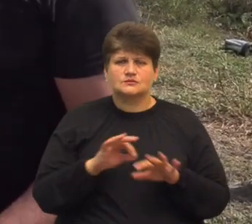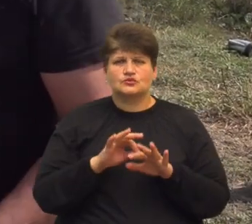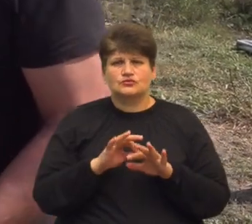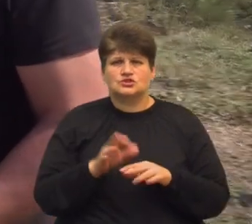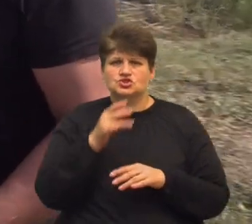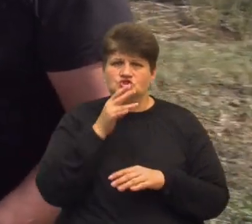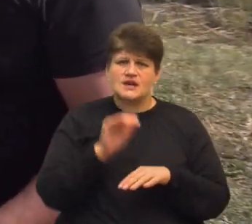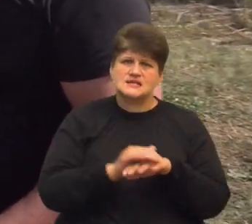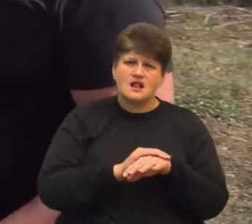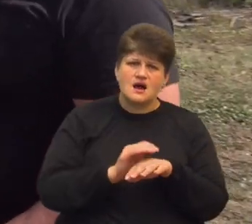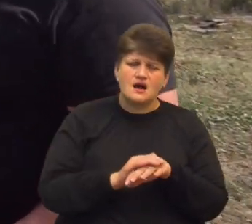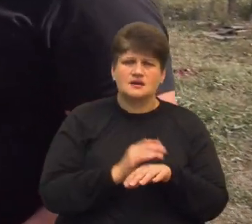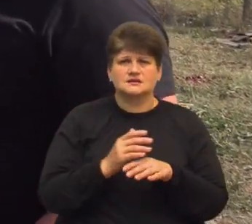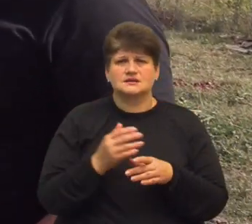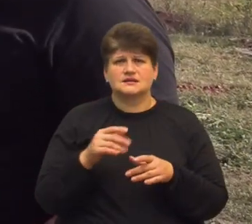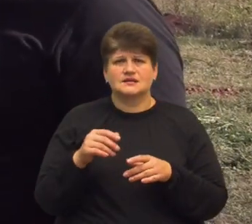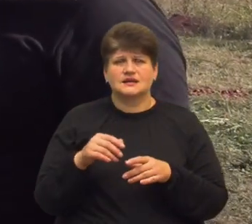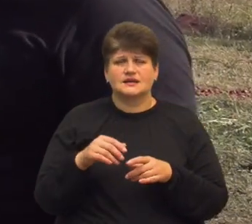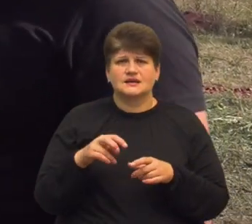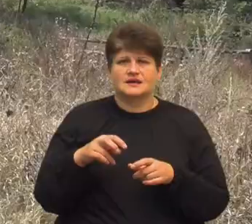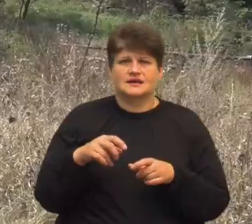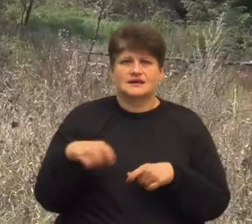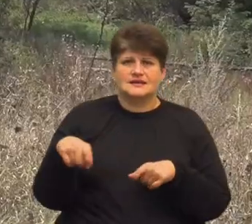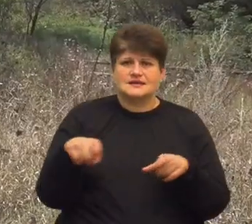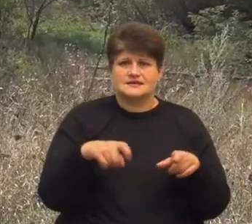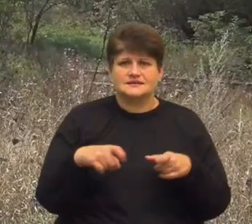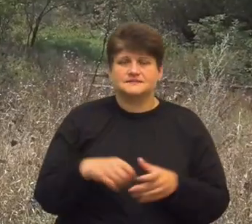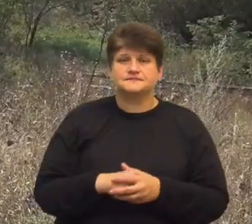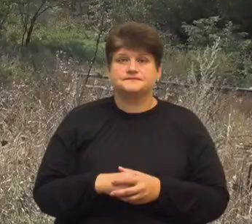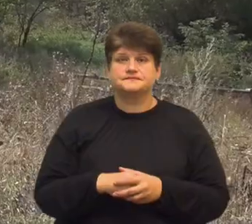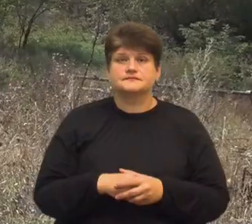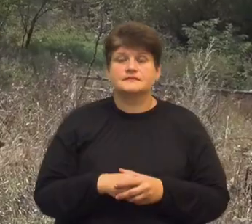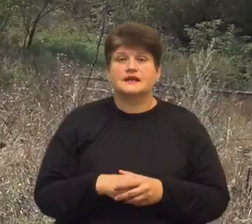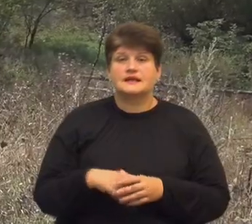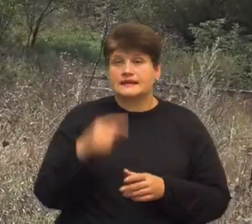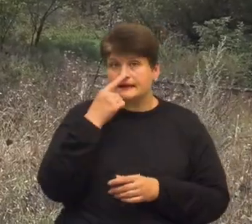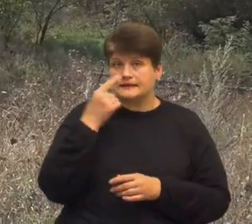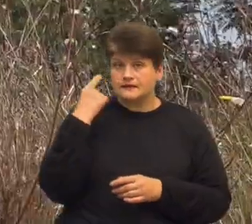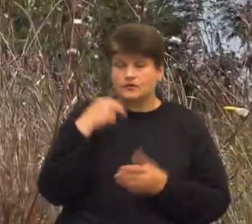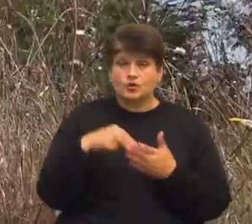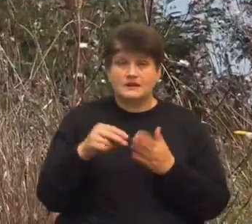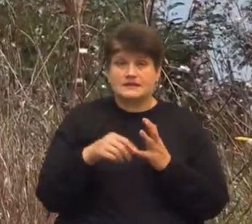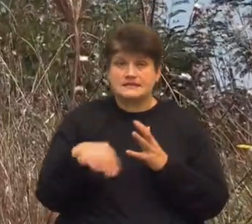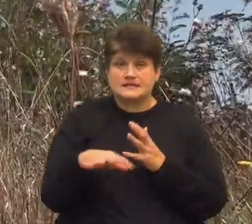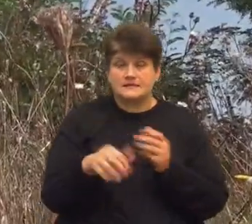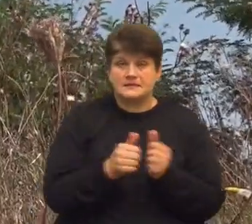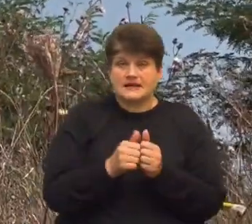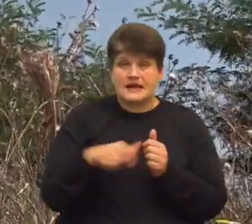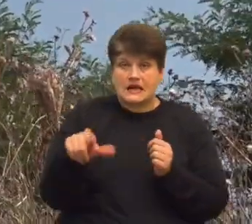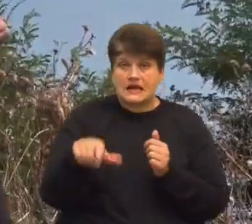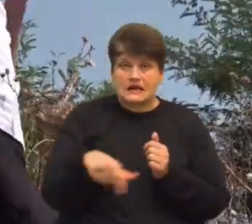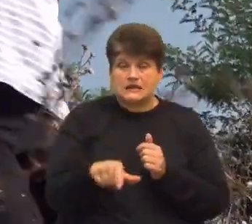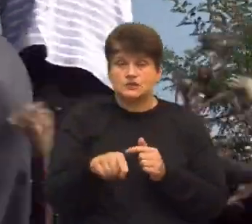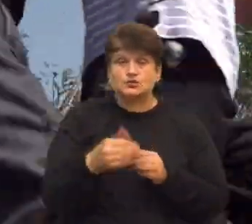його гладити, кататися. На ній це вона сів. Нещодавно сім'я Гриців купила земельну ділянку біля річки. Тут